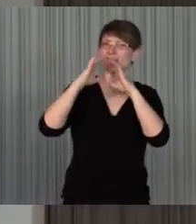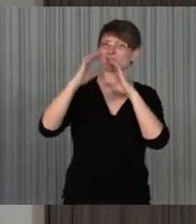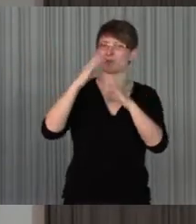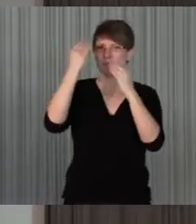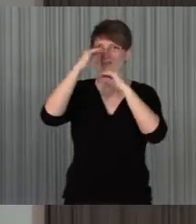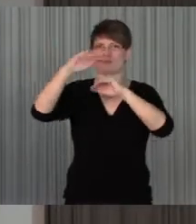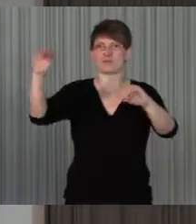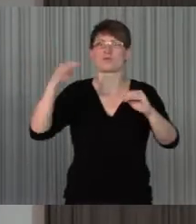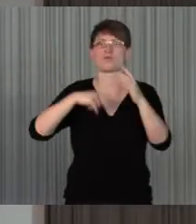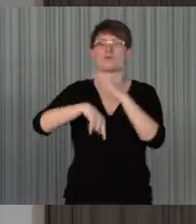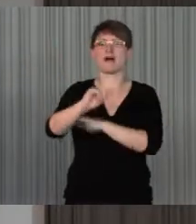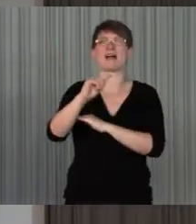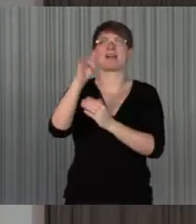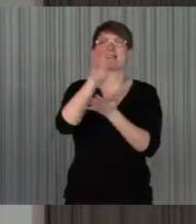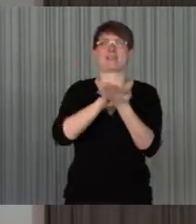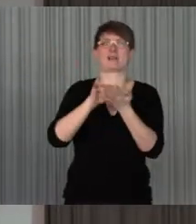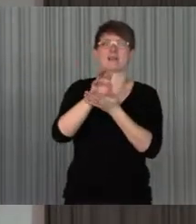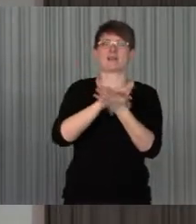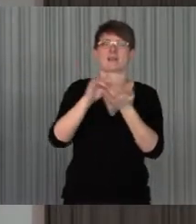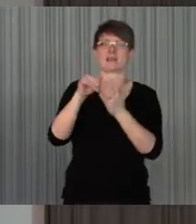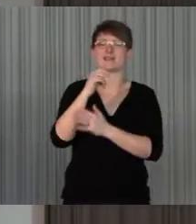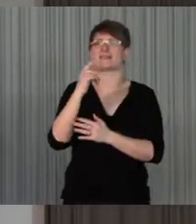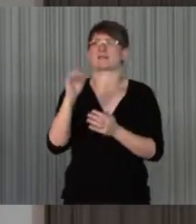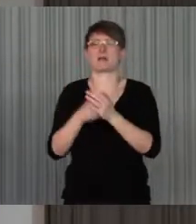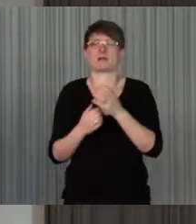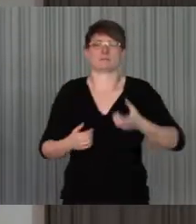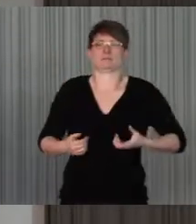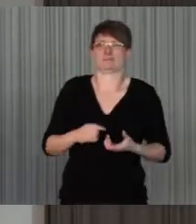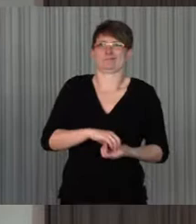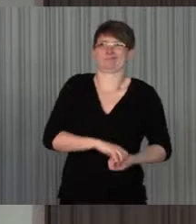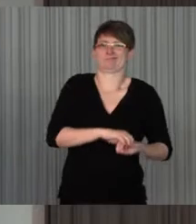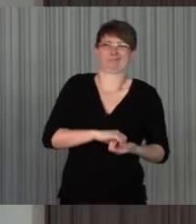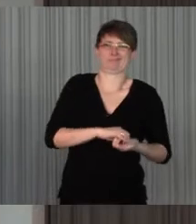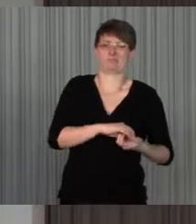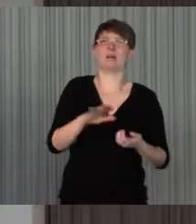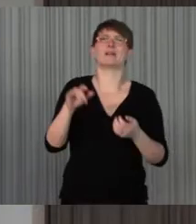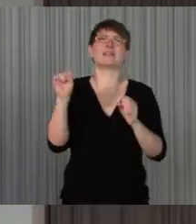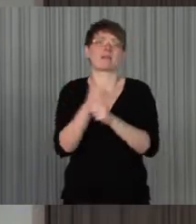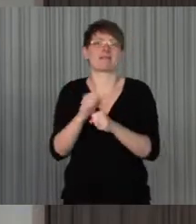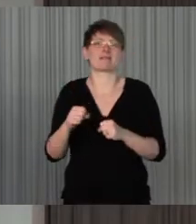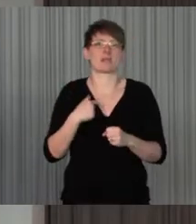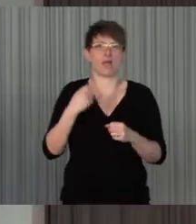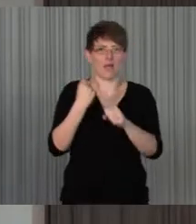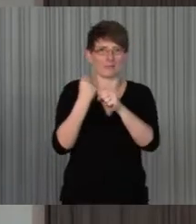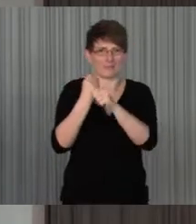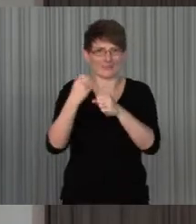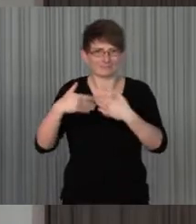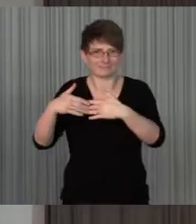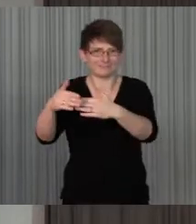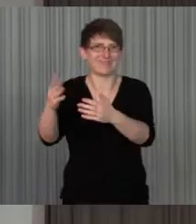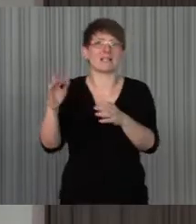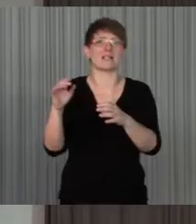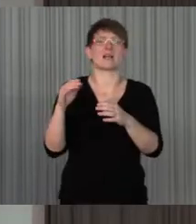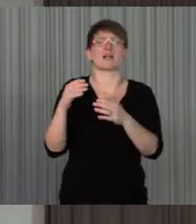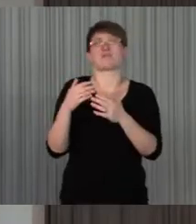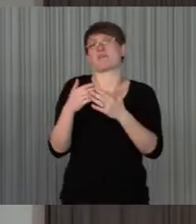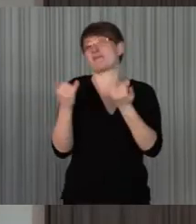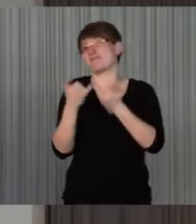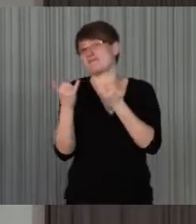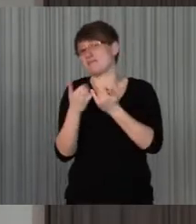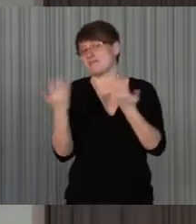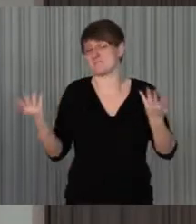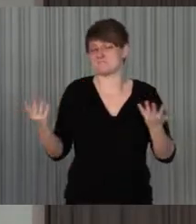über taktile Informationen, man kann ja immer gleiche Geräte in der Hand haben, je nachdem, wo man arbeitet, oder Ähnliches kann es sein,